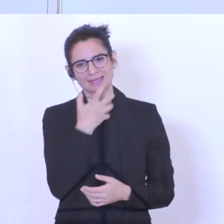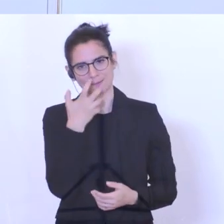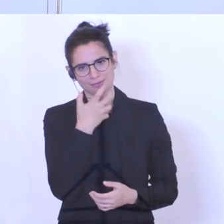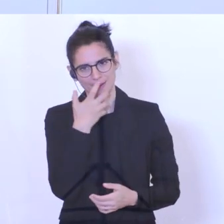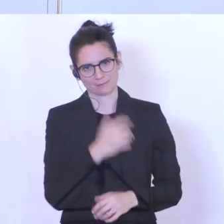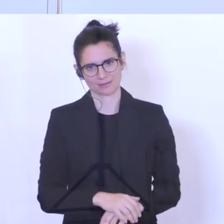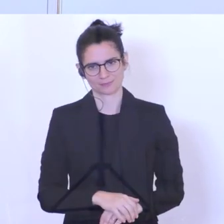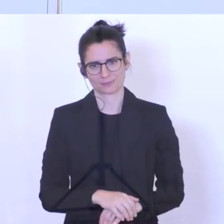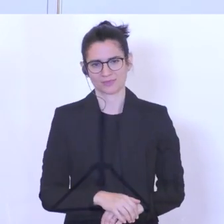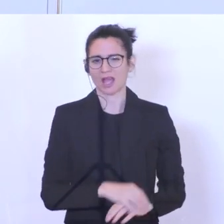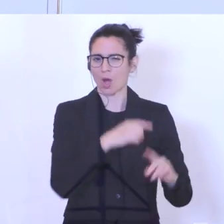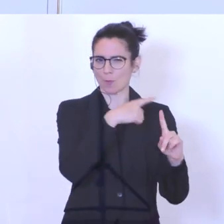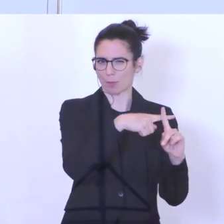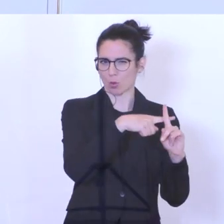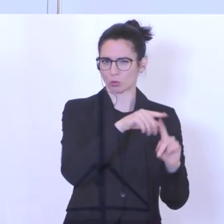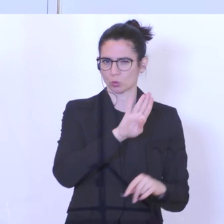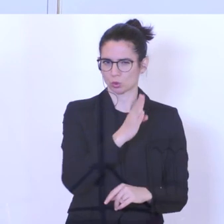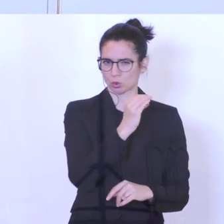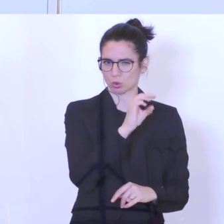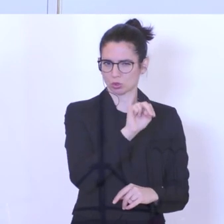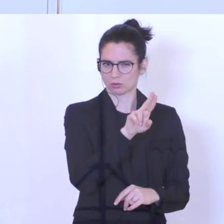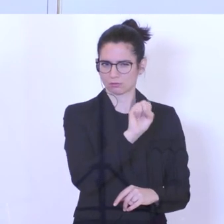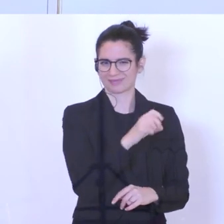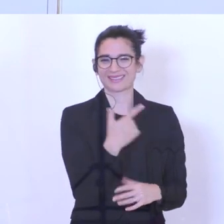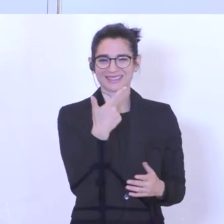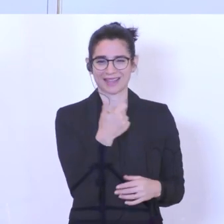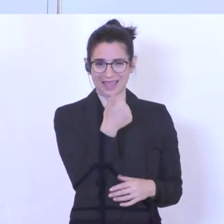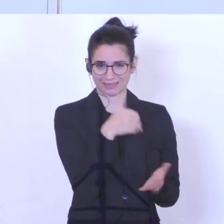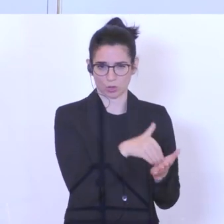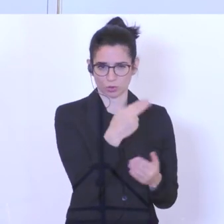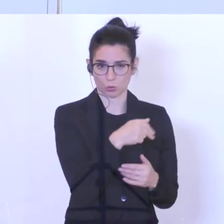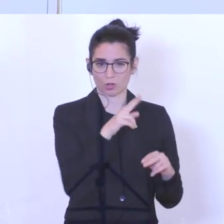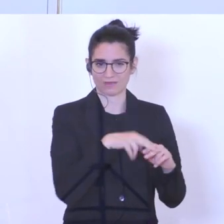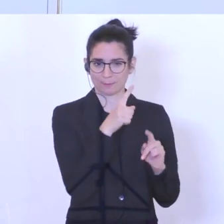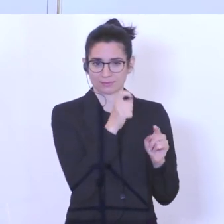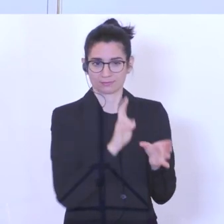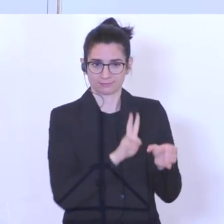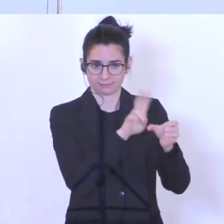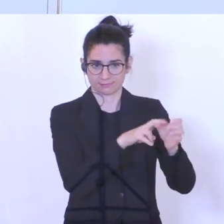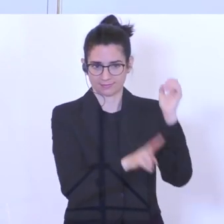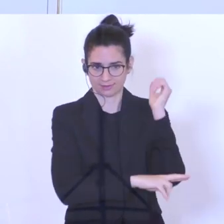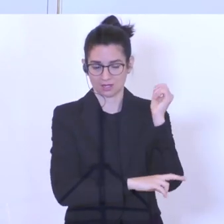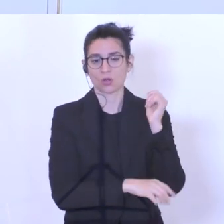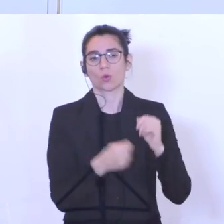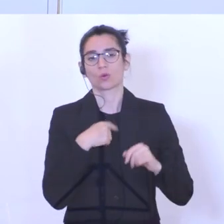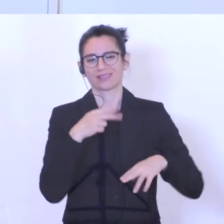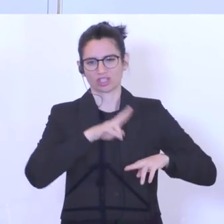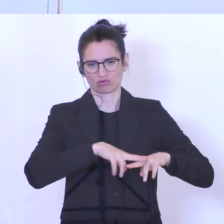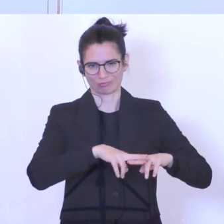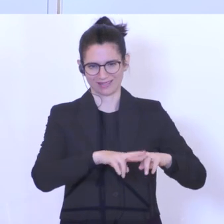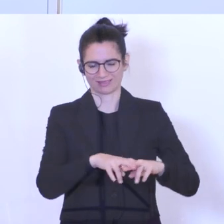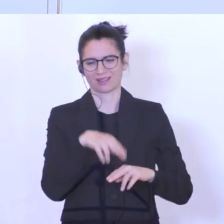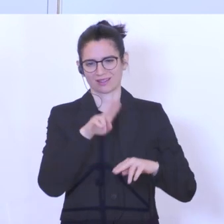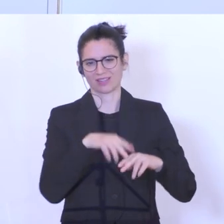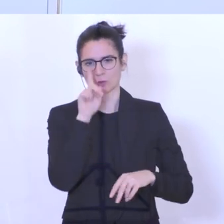Nun zum Bonus. Der Bonus wird in zwei Tranchen ausbezahlt. 1.000 Euro beim Start der Lehre und 1.000 Euro bei Behalten